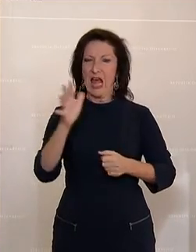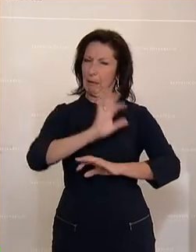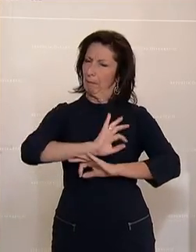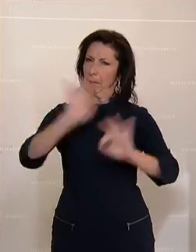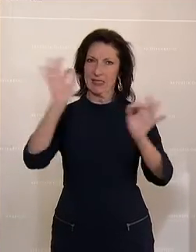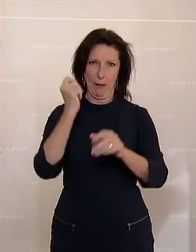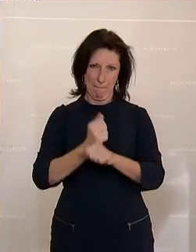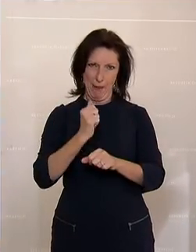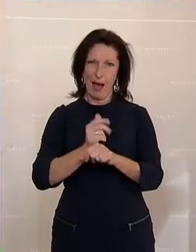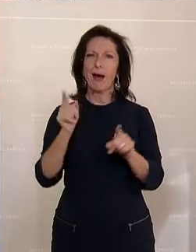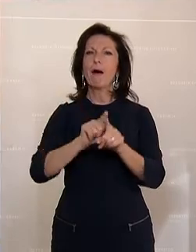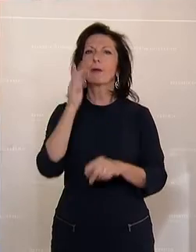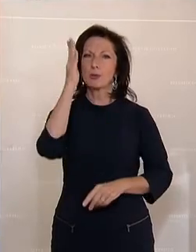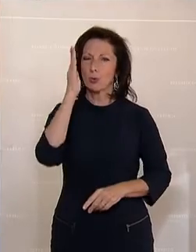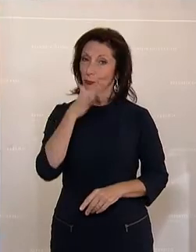weiterhin tun. Vielen Dank.